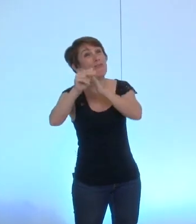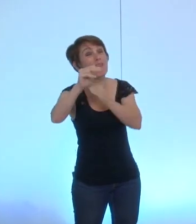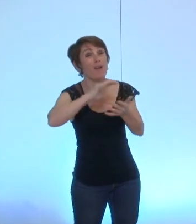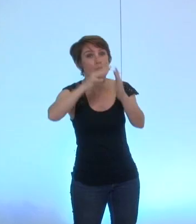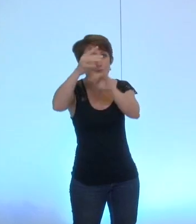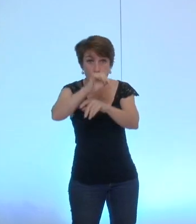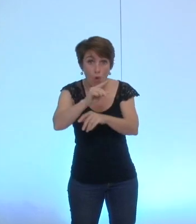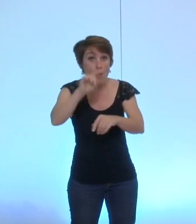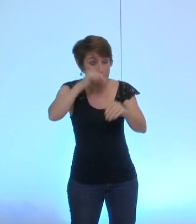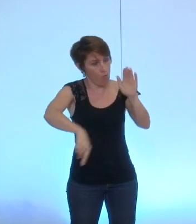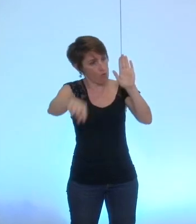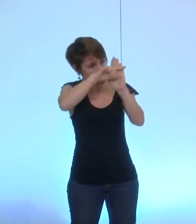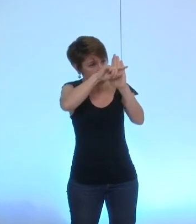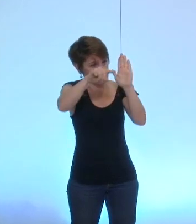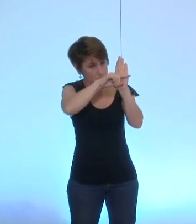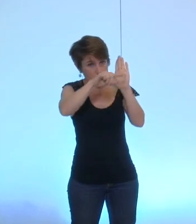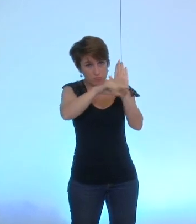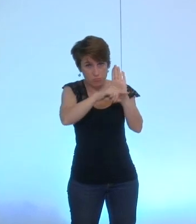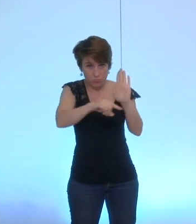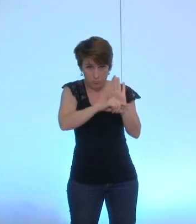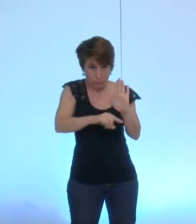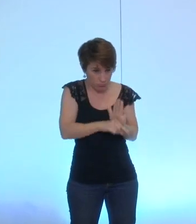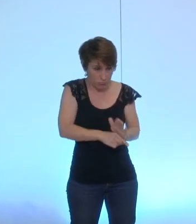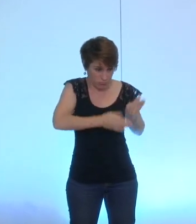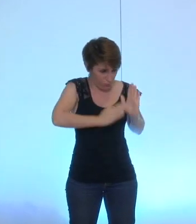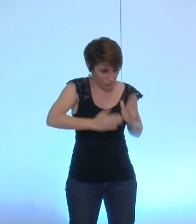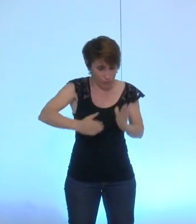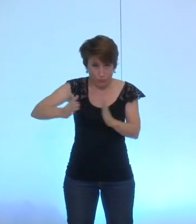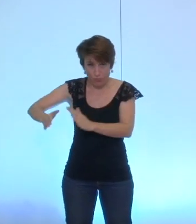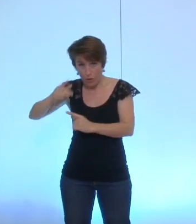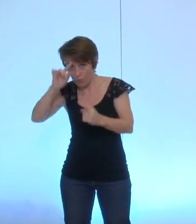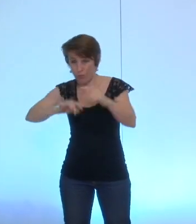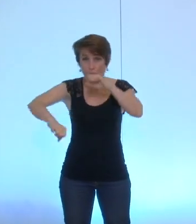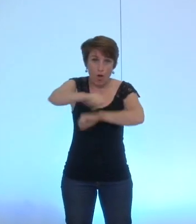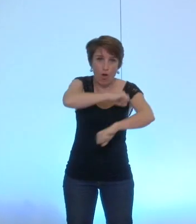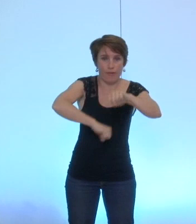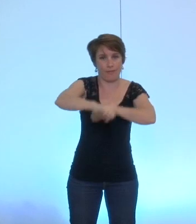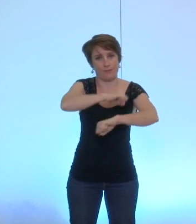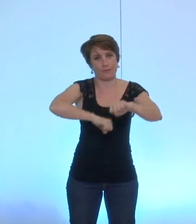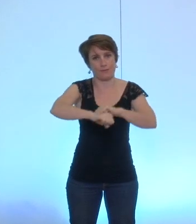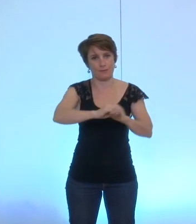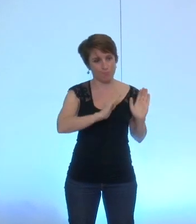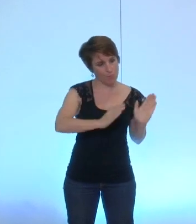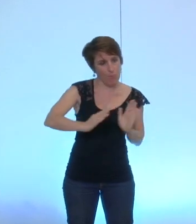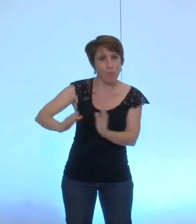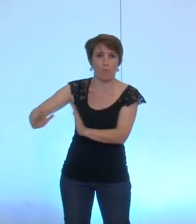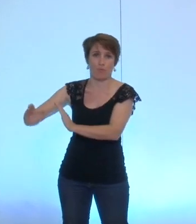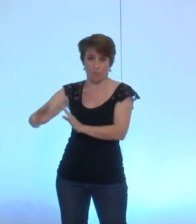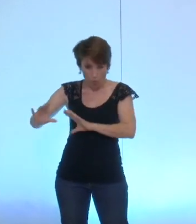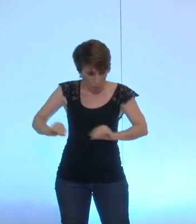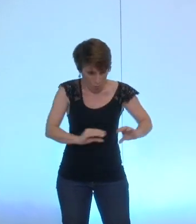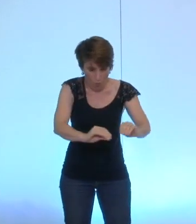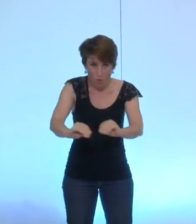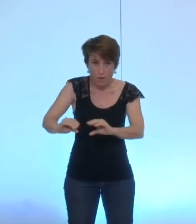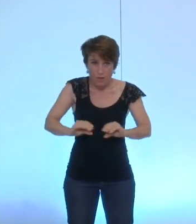nous donnons comme méthode pour organiser justement pour votre amendement on pourrait dire organiser concrètement